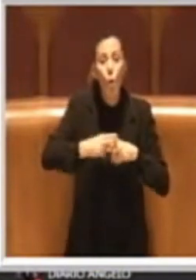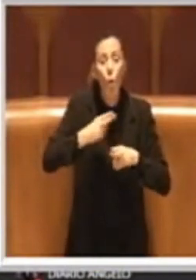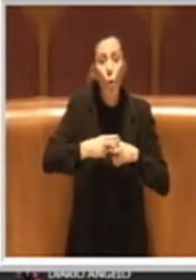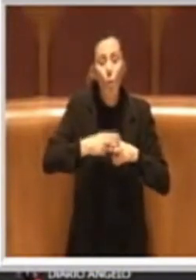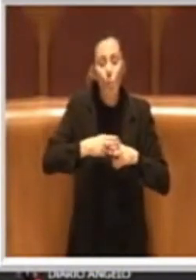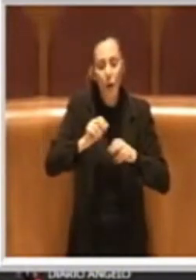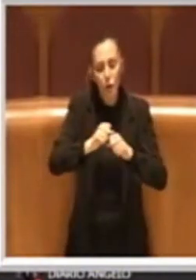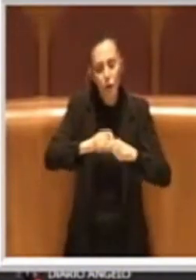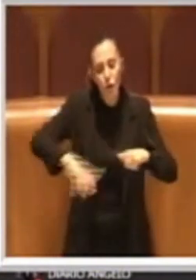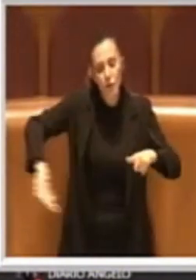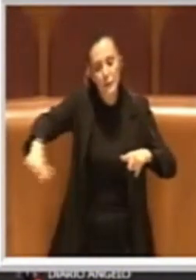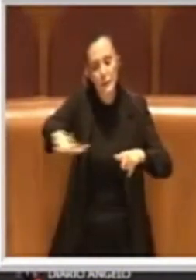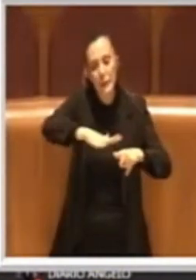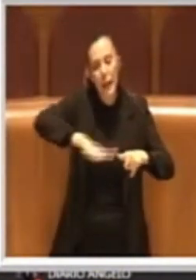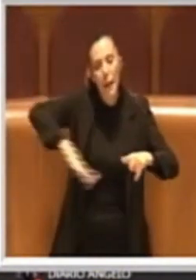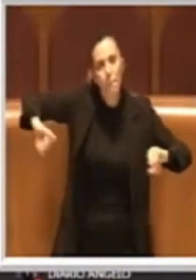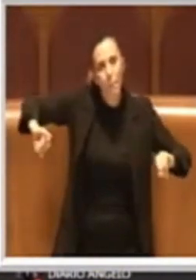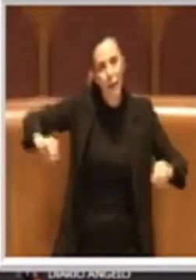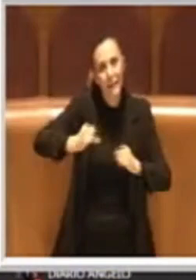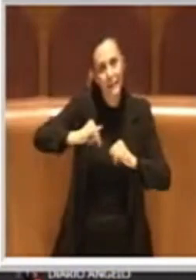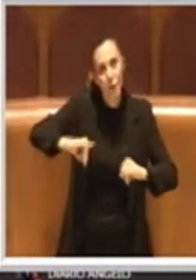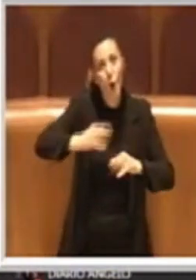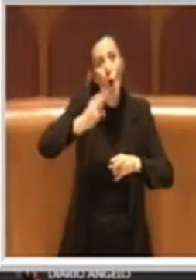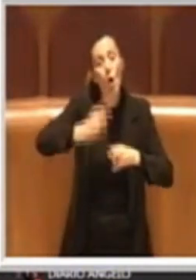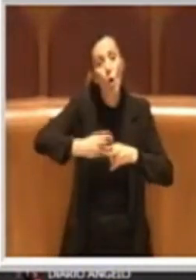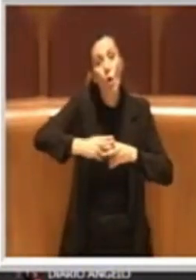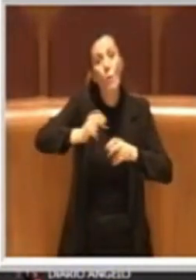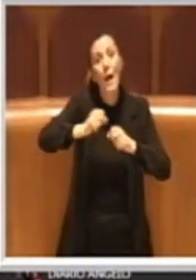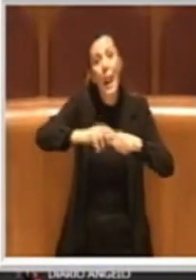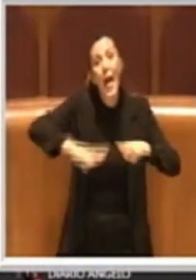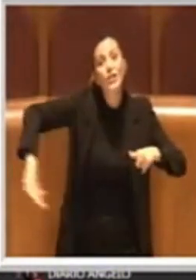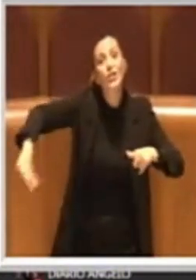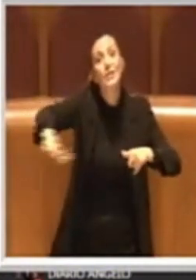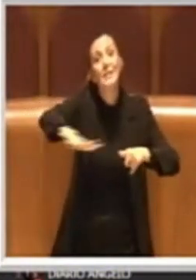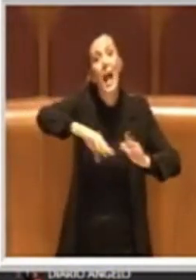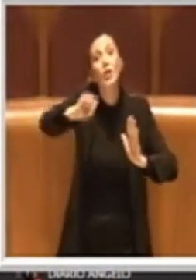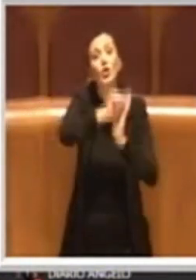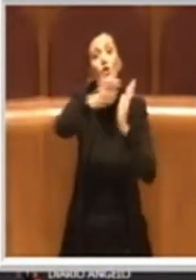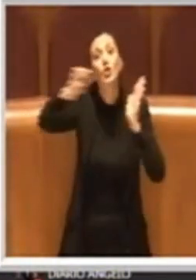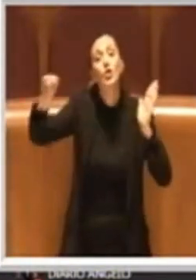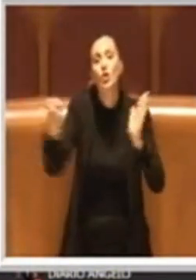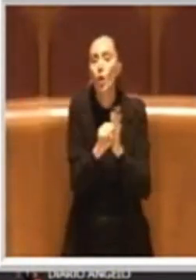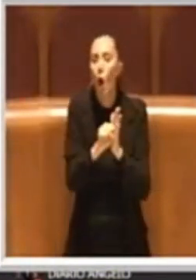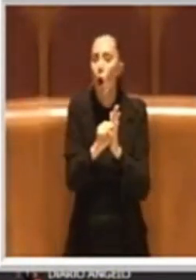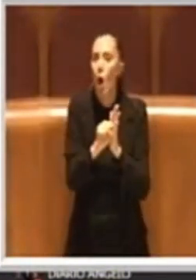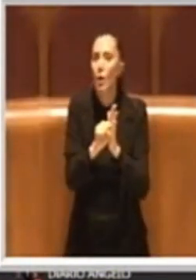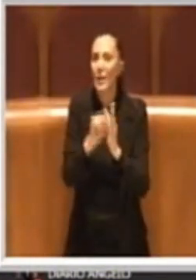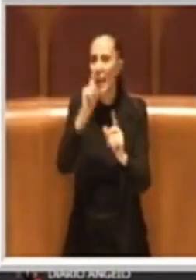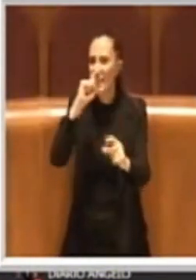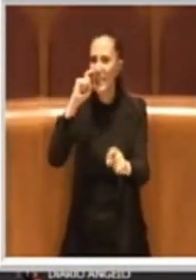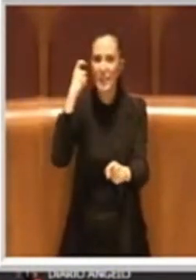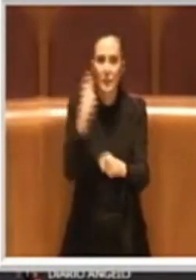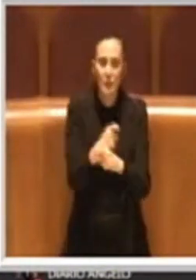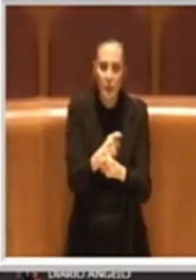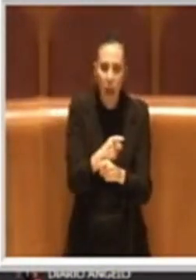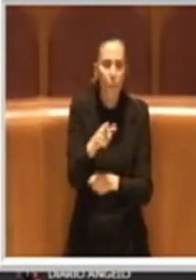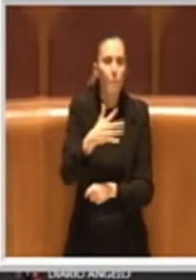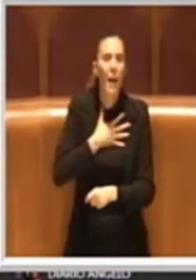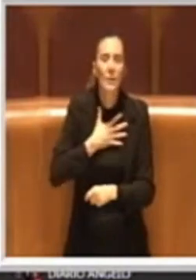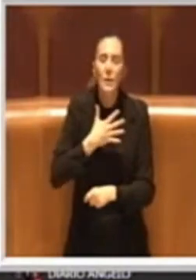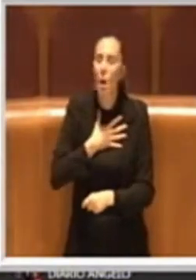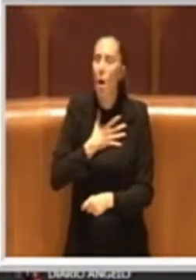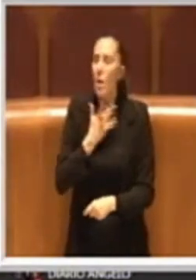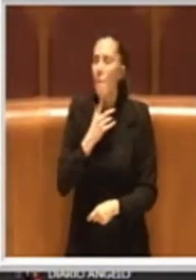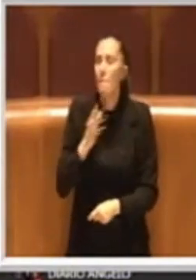particolare, Roma è la città storica per antonomasia, possiede un patrimonio meraviglioso,